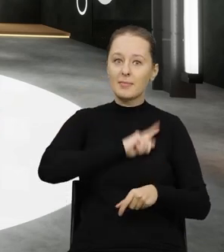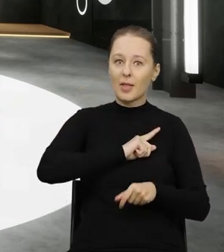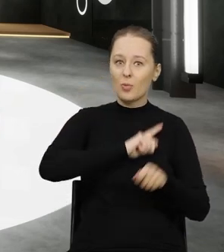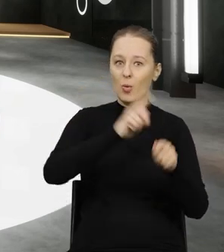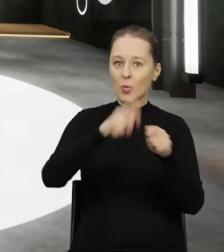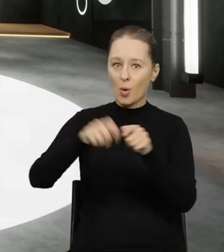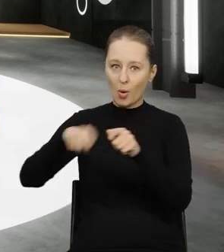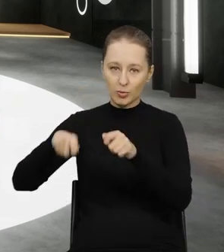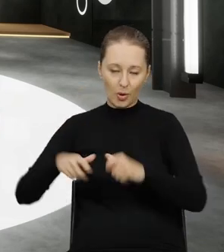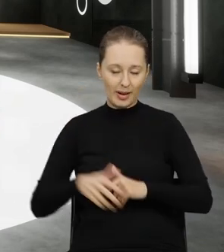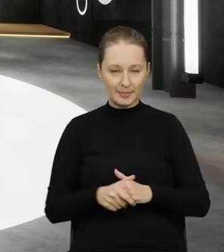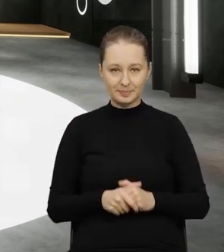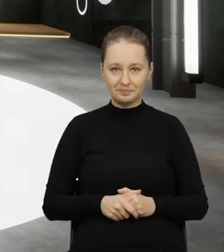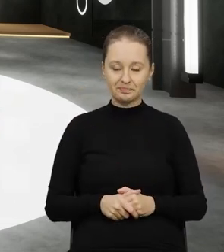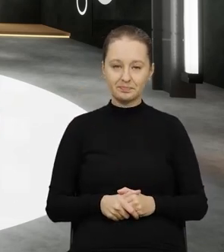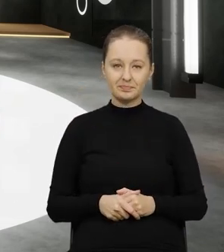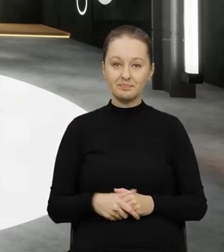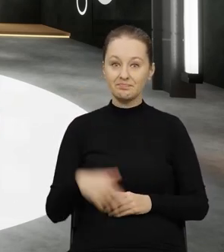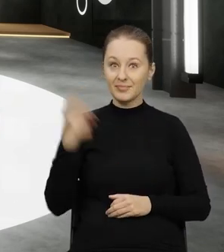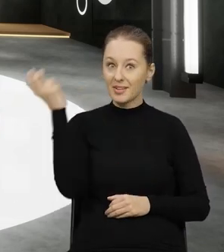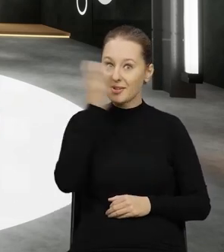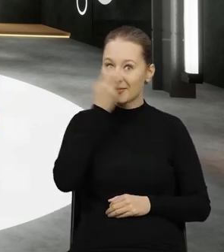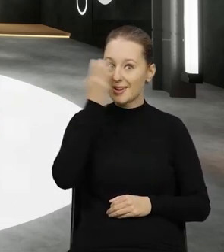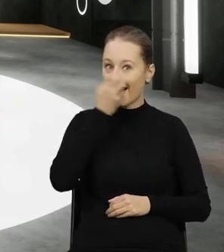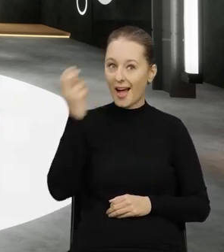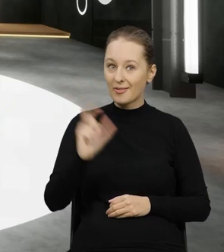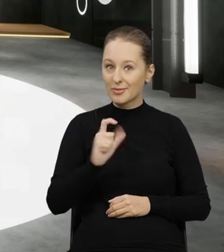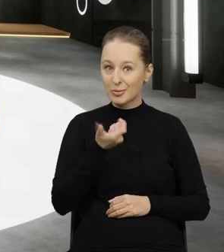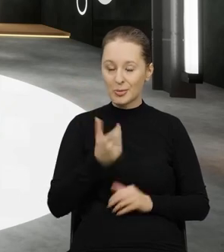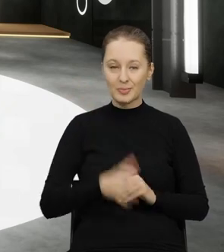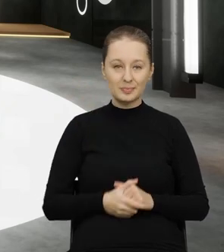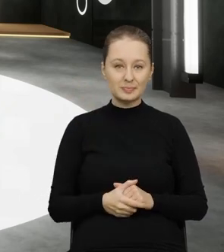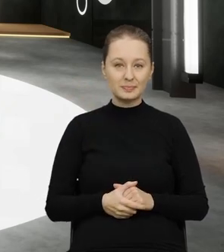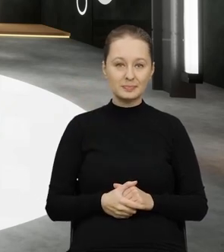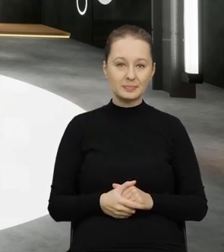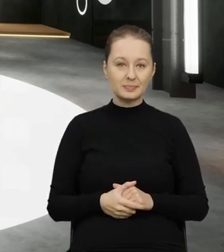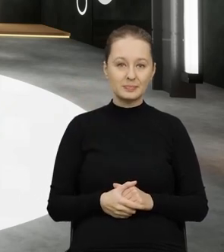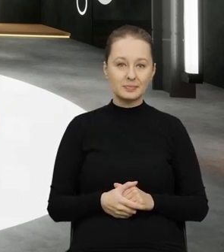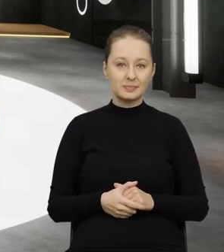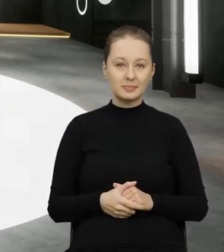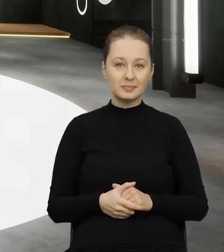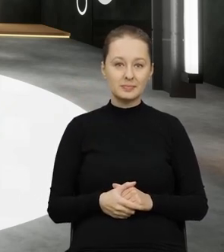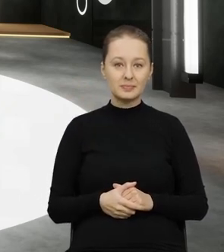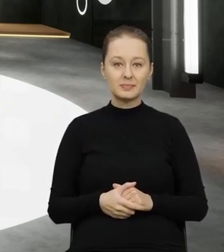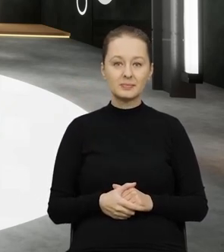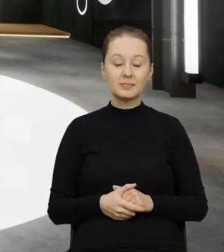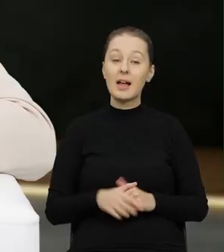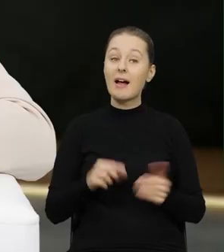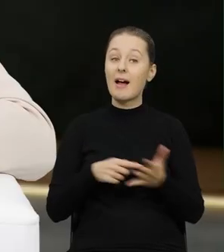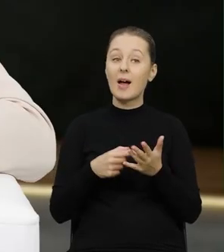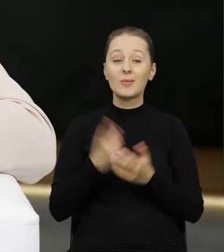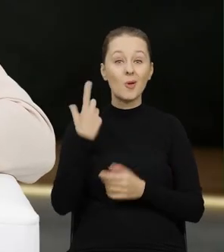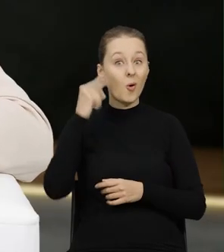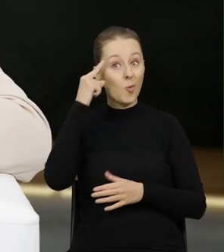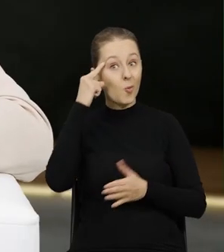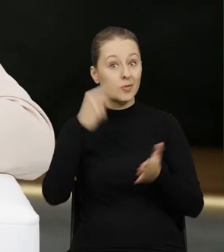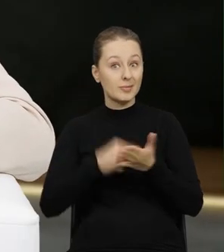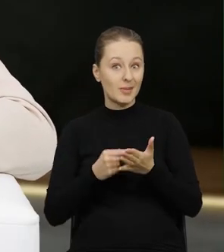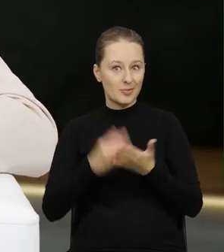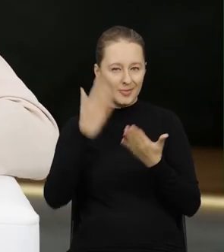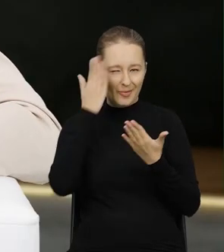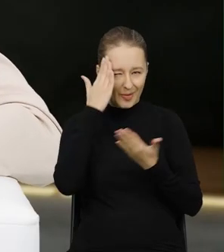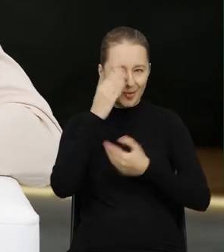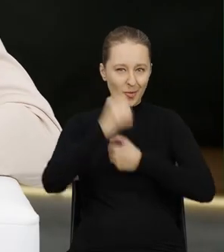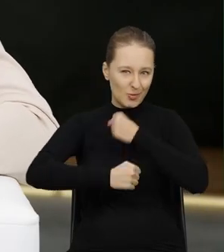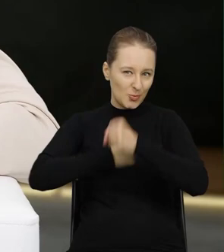kontroli. Co ciekawe, no jakby takim też głównym założeniem,